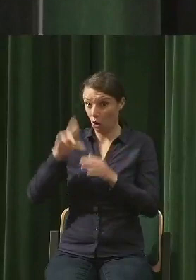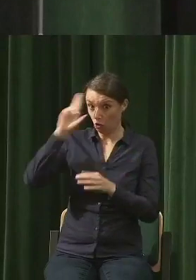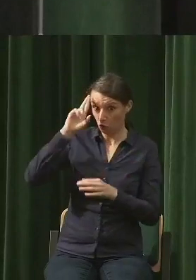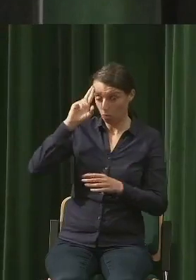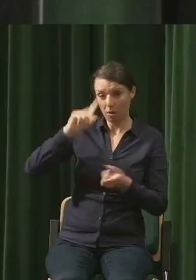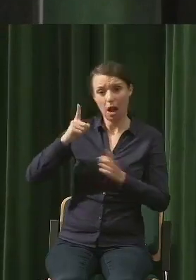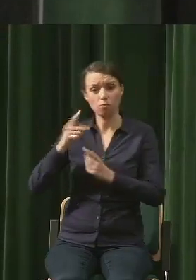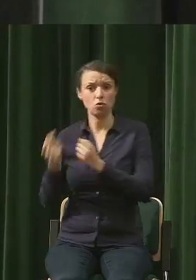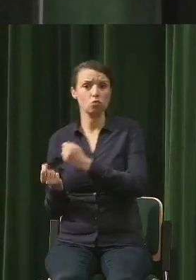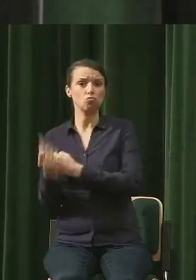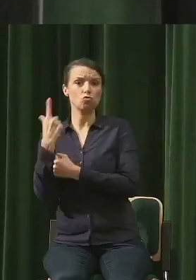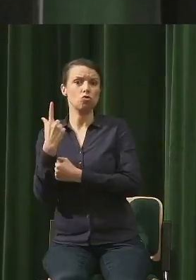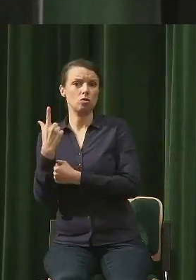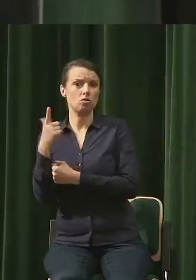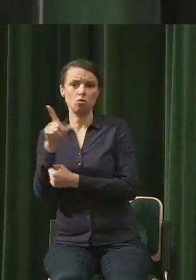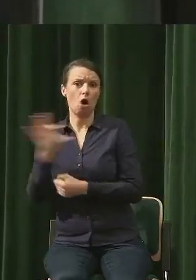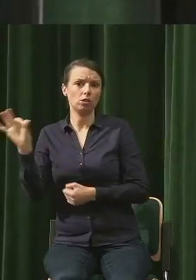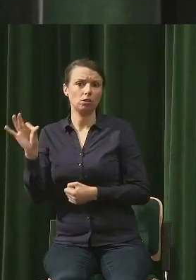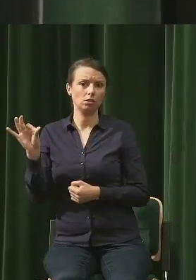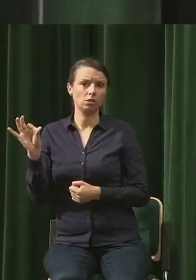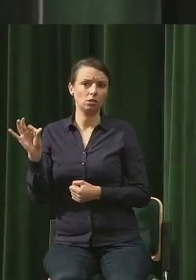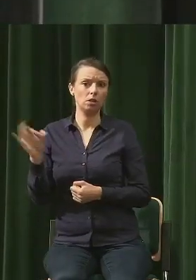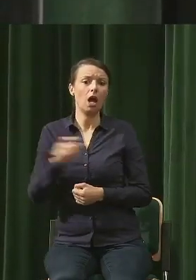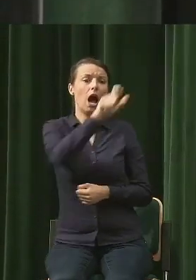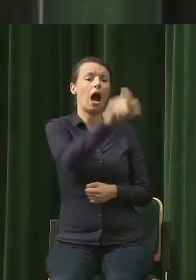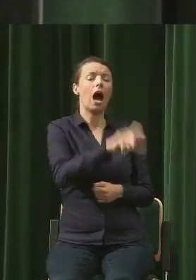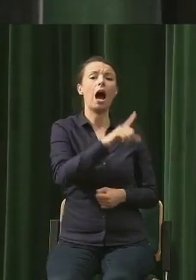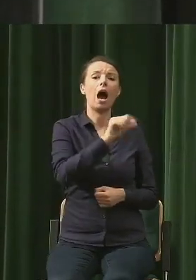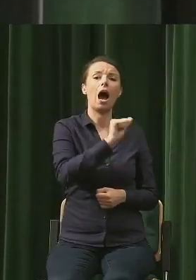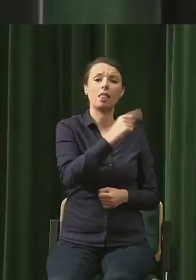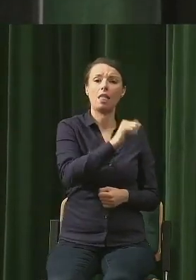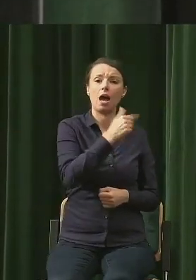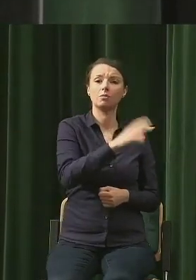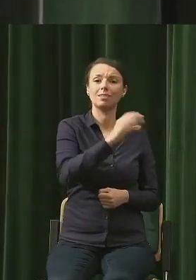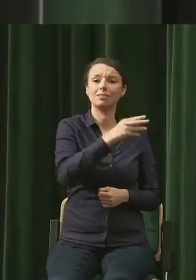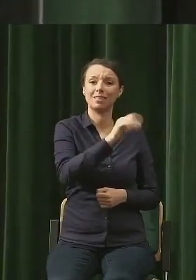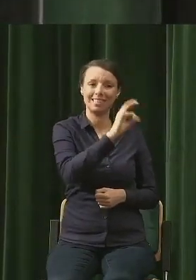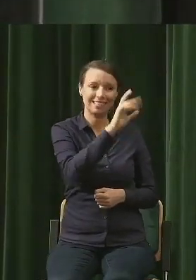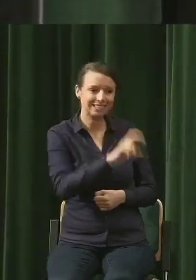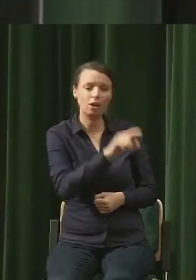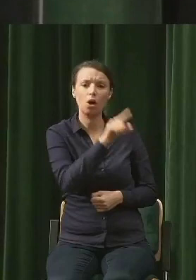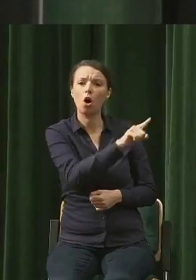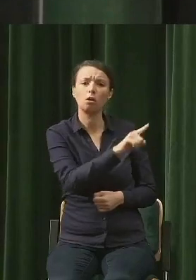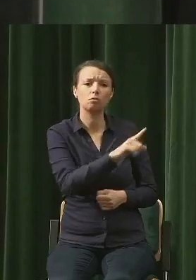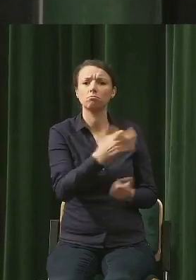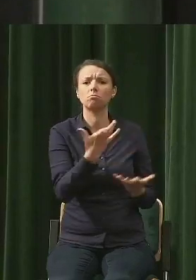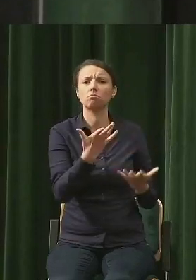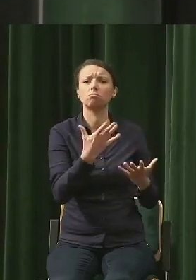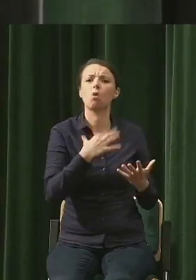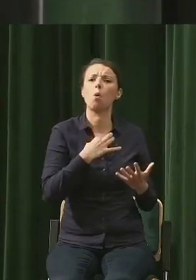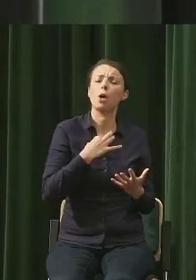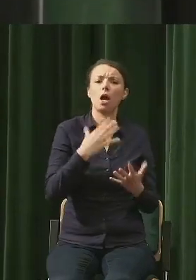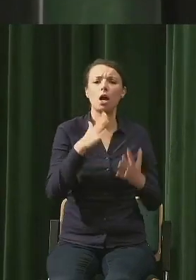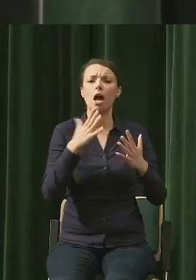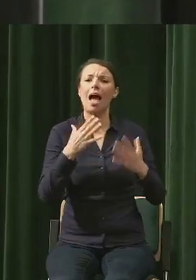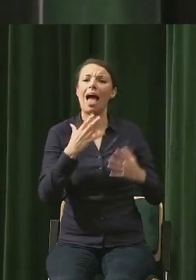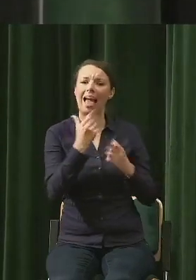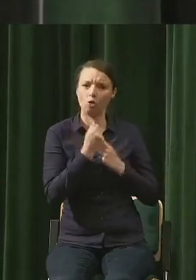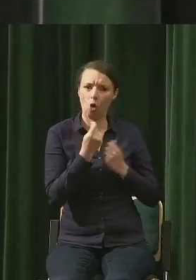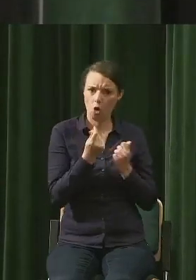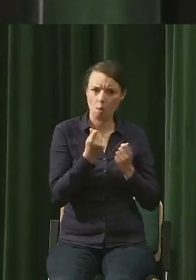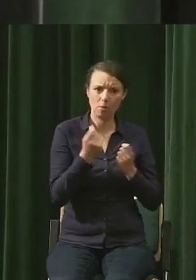Adam Smith niezależnie od tego, czy ekonomiści, właściwie wszyscy ekonomiści tak naprawdę przed Adamem Smithem